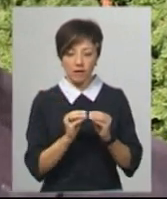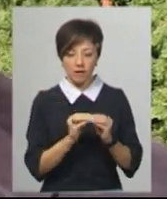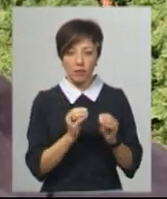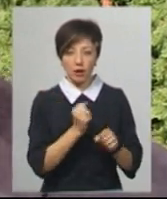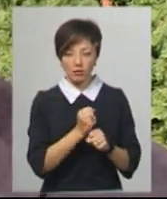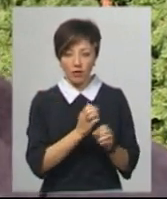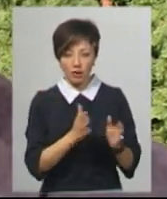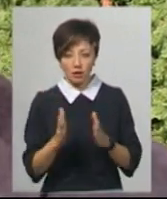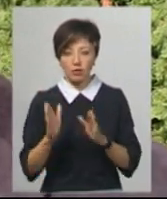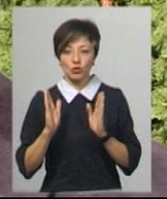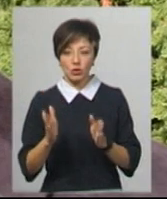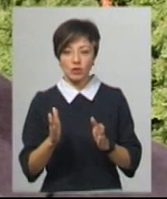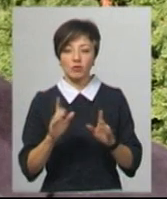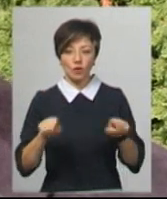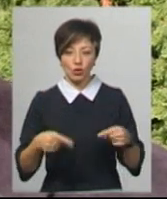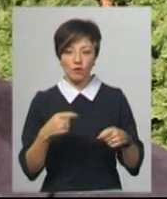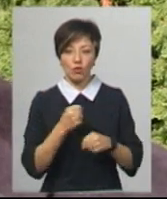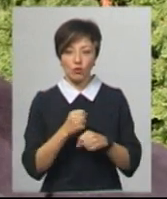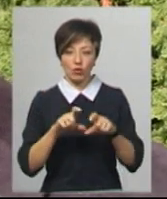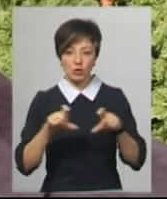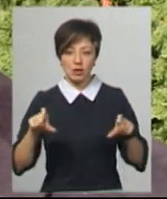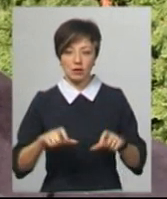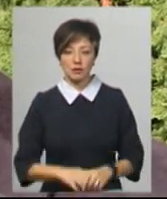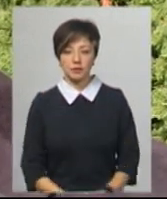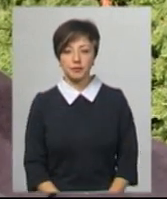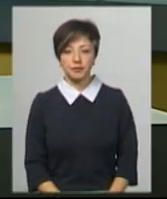тоді він буде відновити свою роботу цей заклад.